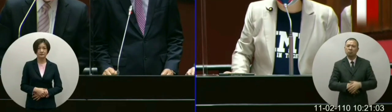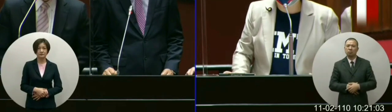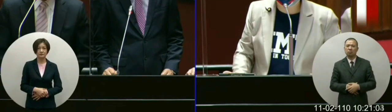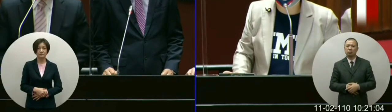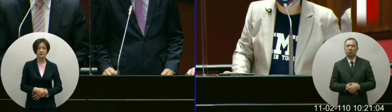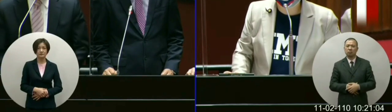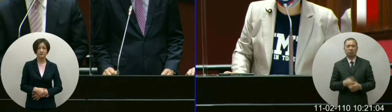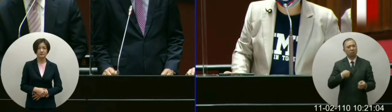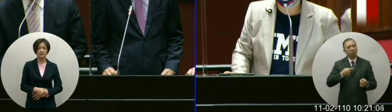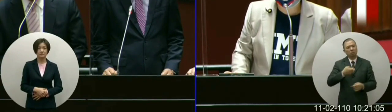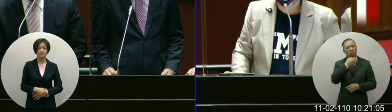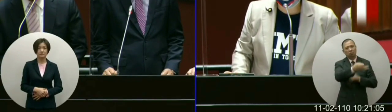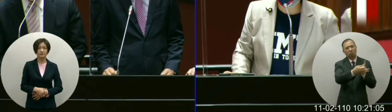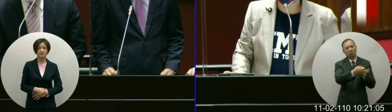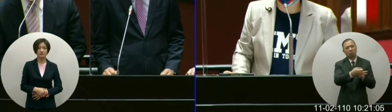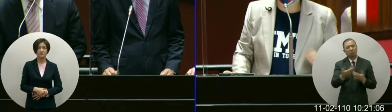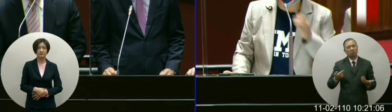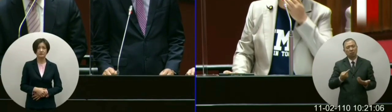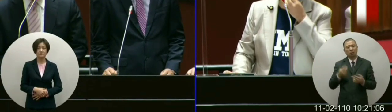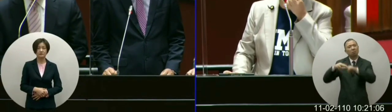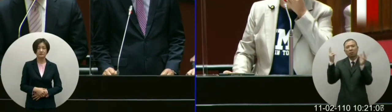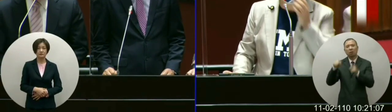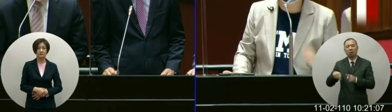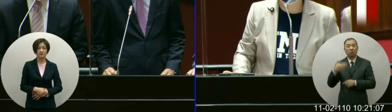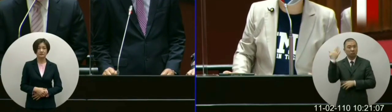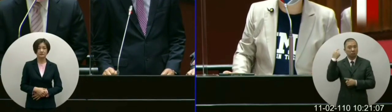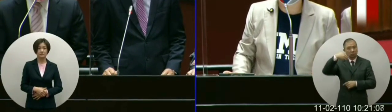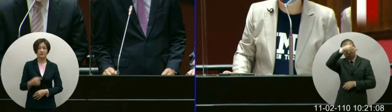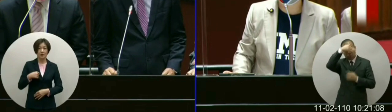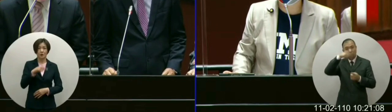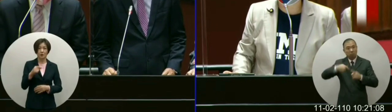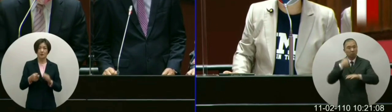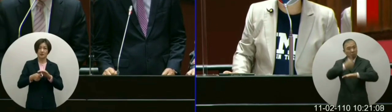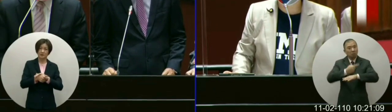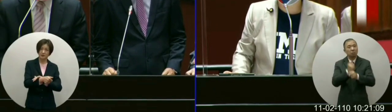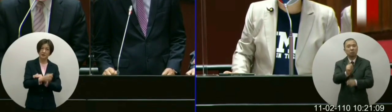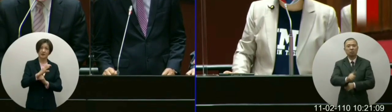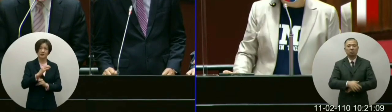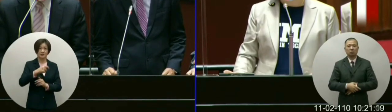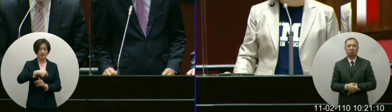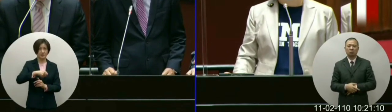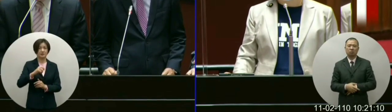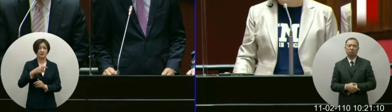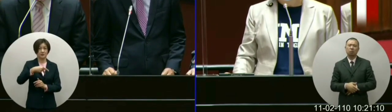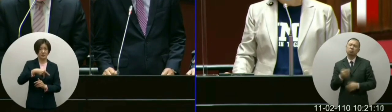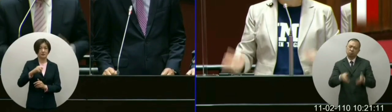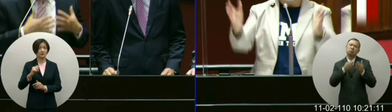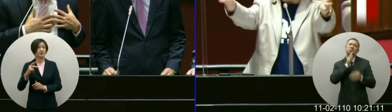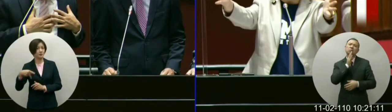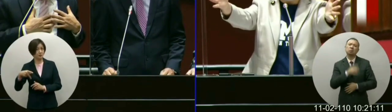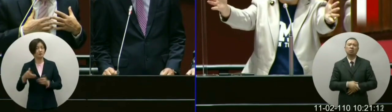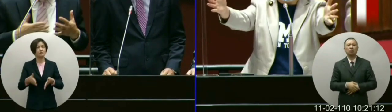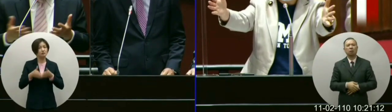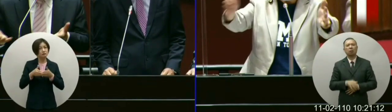通行费呢川普上任的时候我们加入CPTPP是很重要的当然是很重要啊